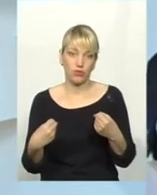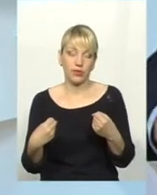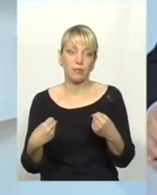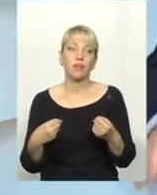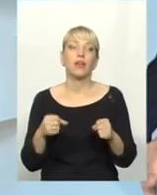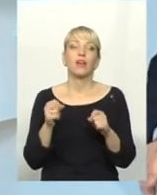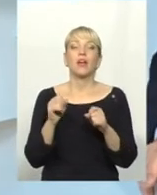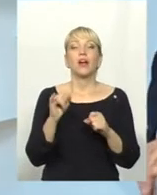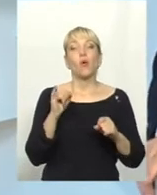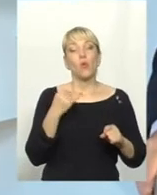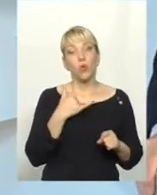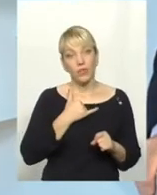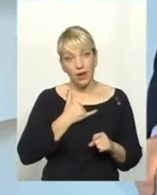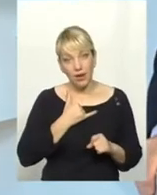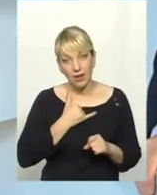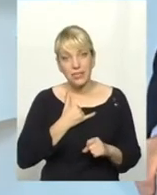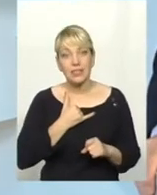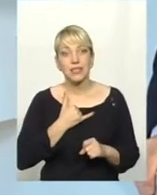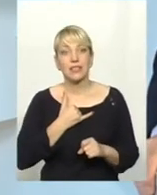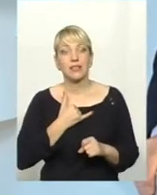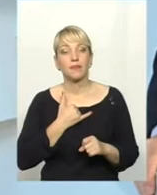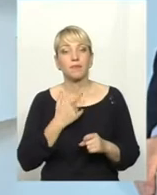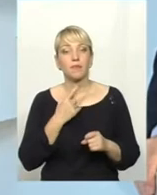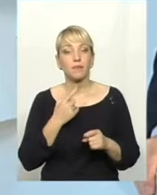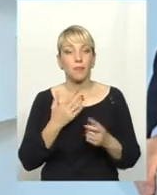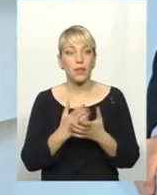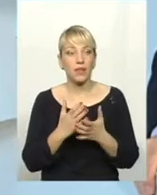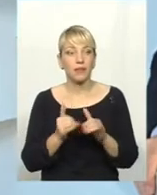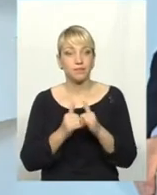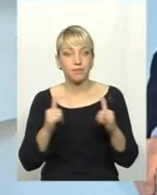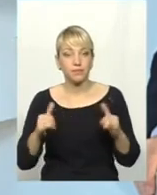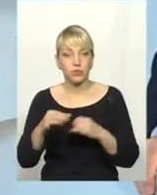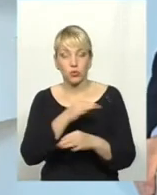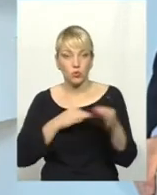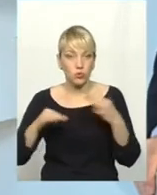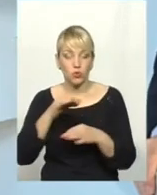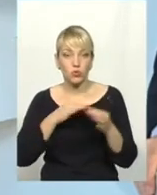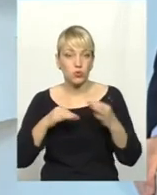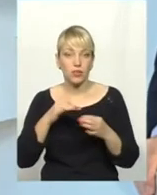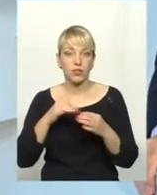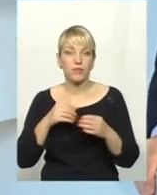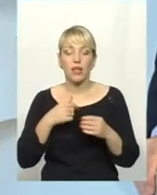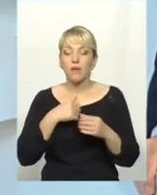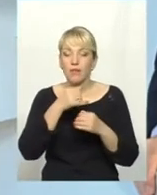консультативний пул пацієнтів, і ми можемо забезпечити.